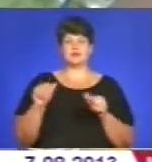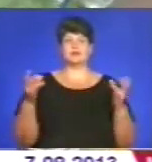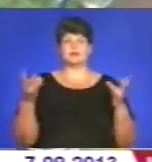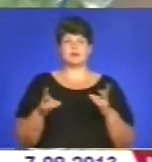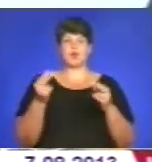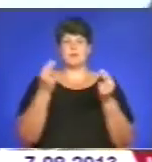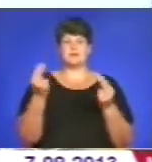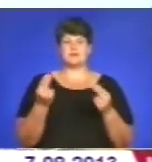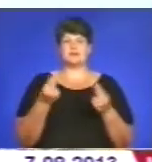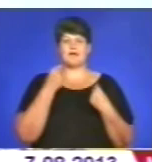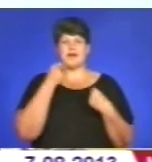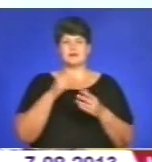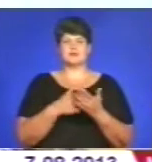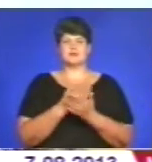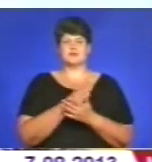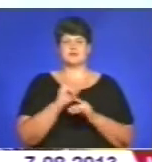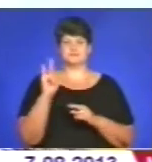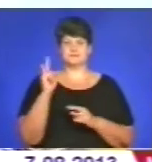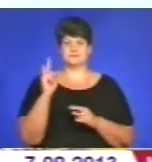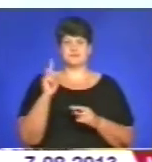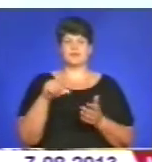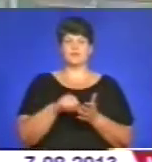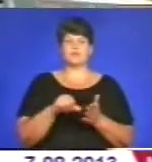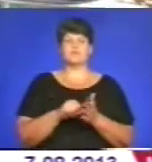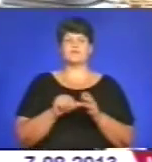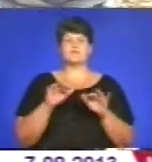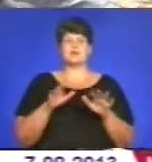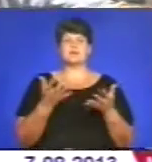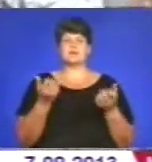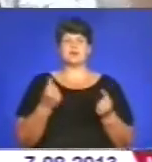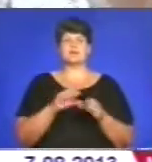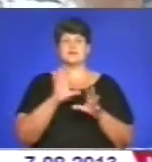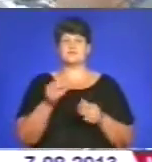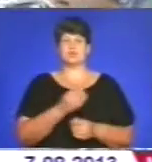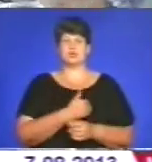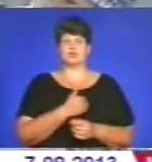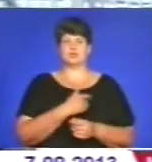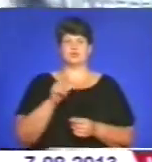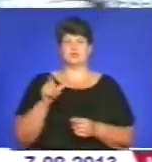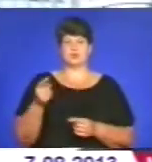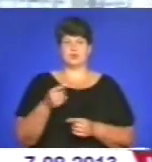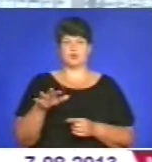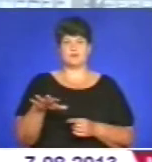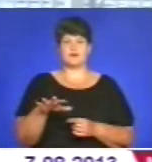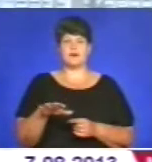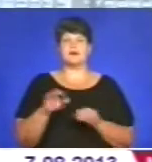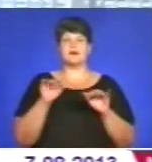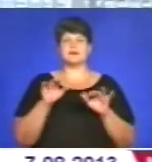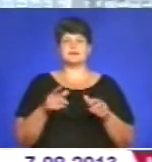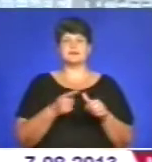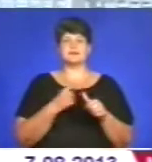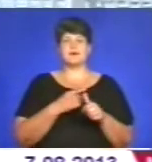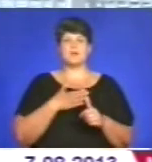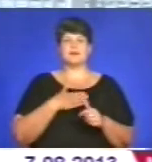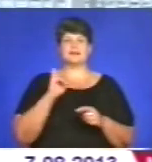описати усі найкращі якості малюка. Участь в акції брали всі охочі жителі Тернопільщини. Акція називається «Моя дитина